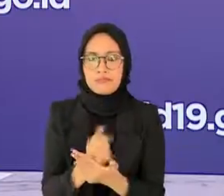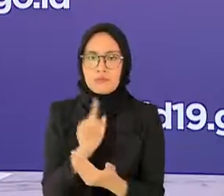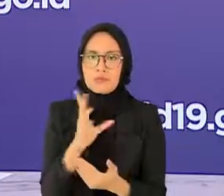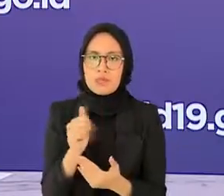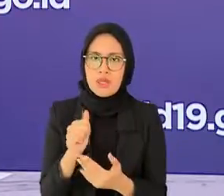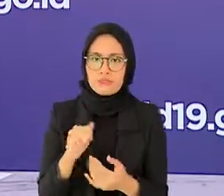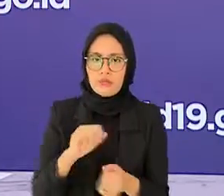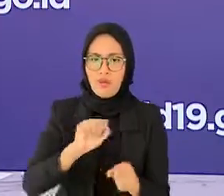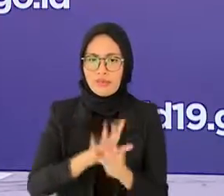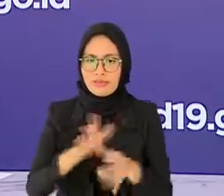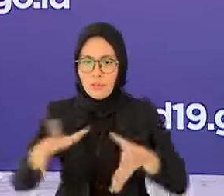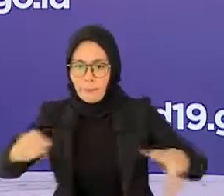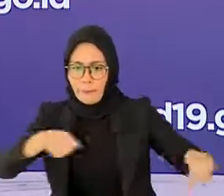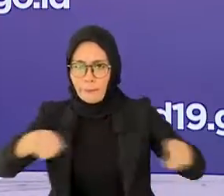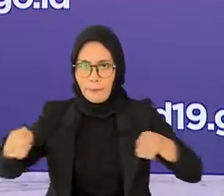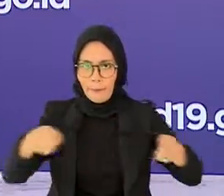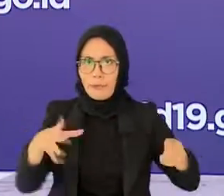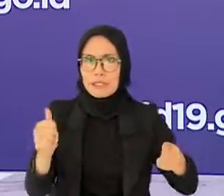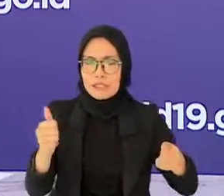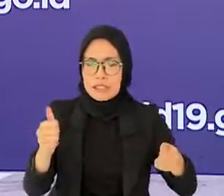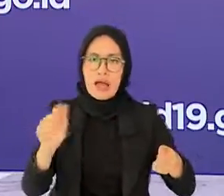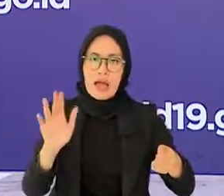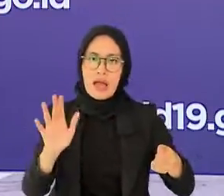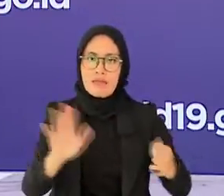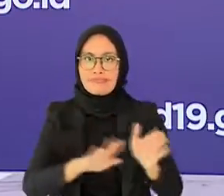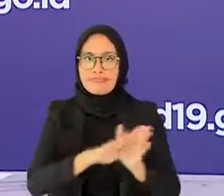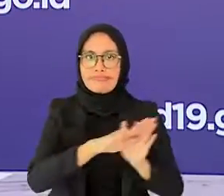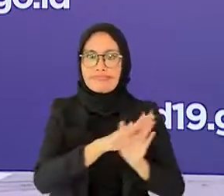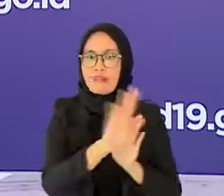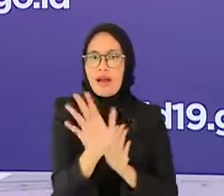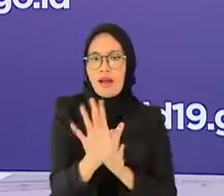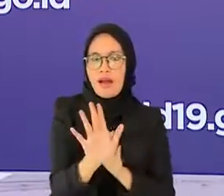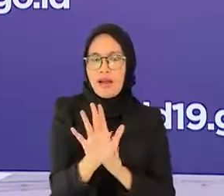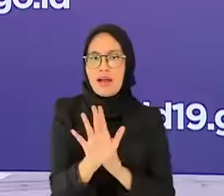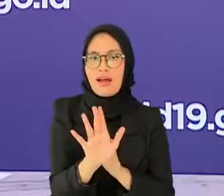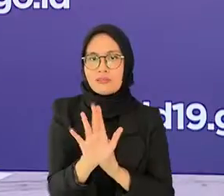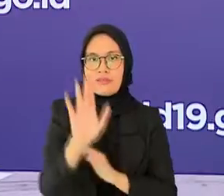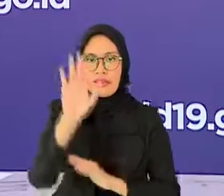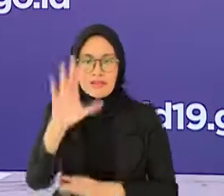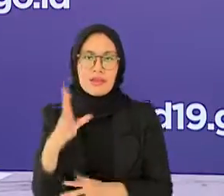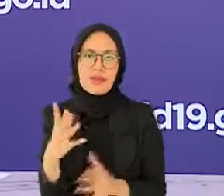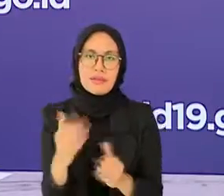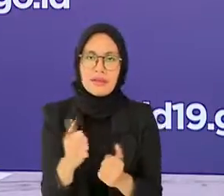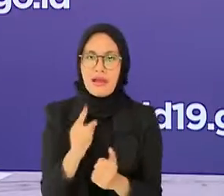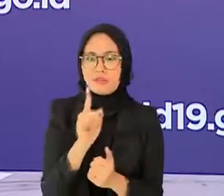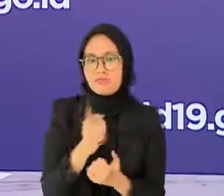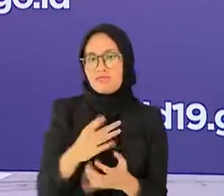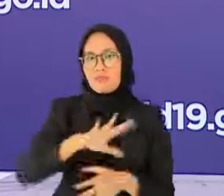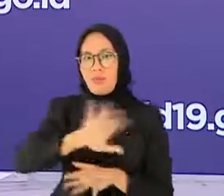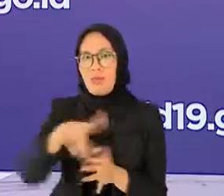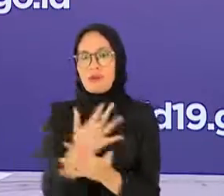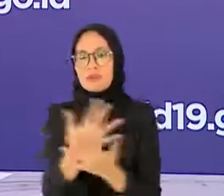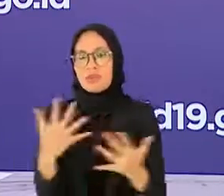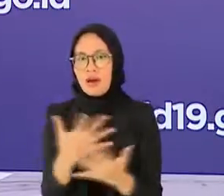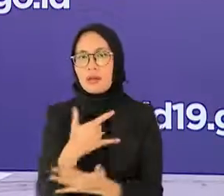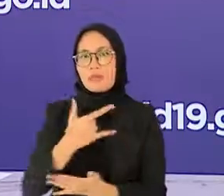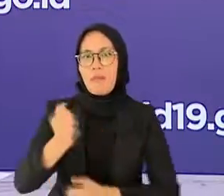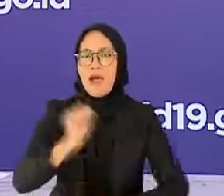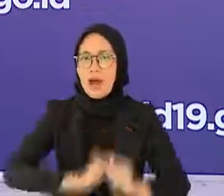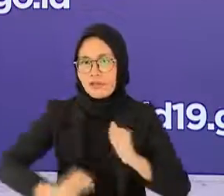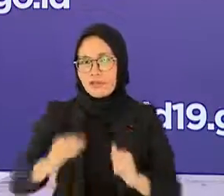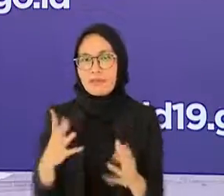pengendalian COVID-19 sehingga nantinya terwujud masyarakat yang produktif dan aman COVID-19